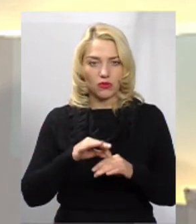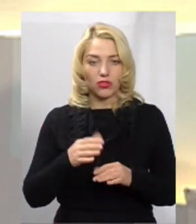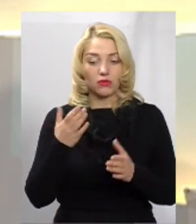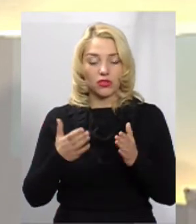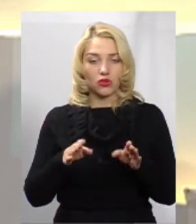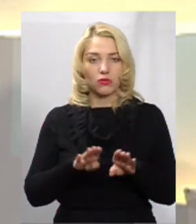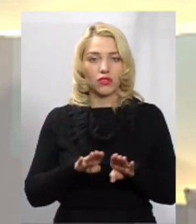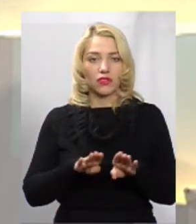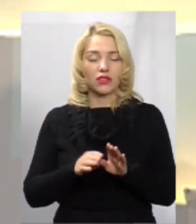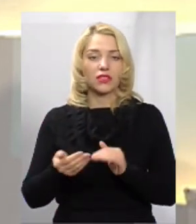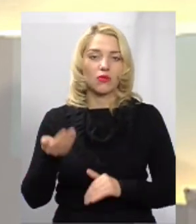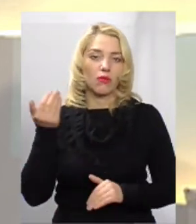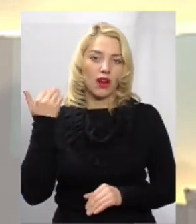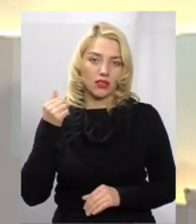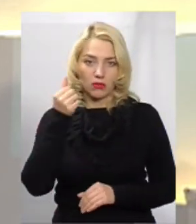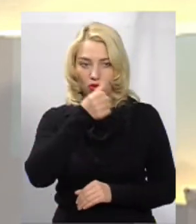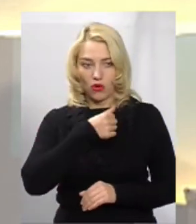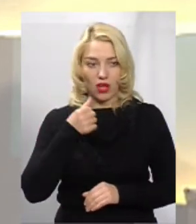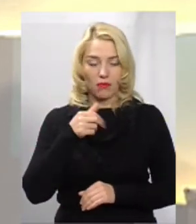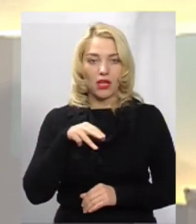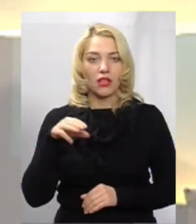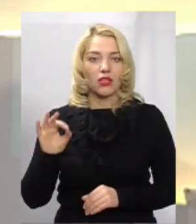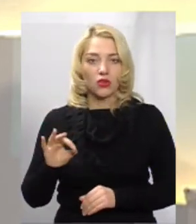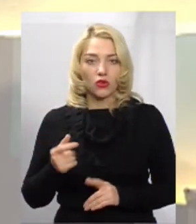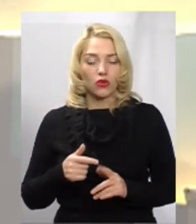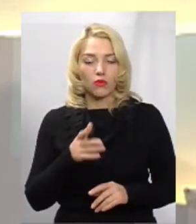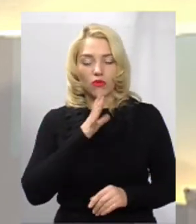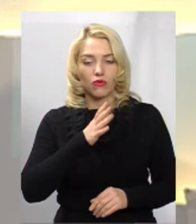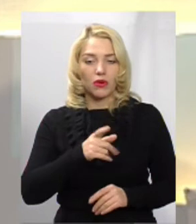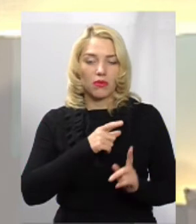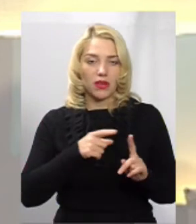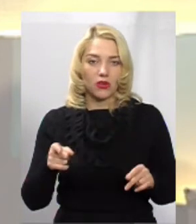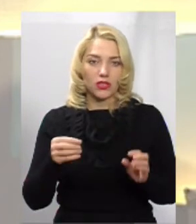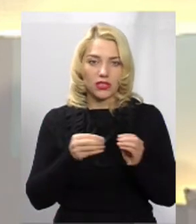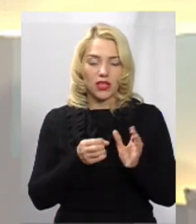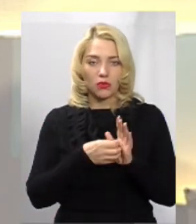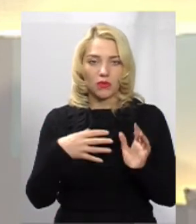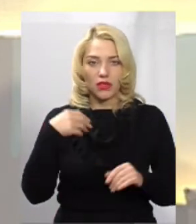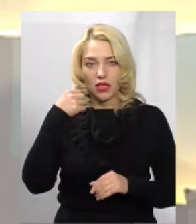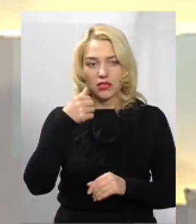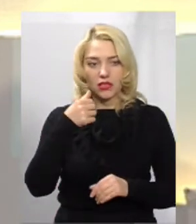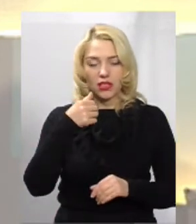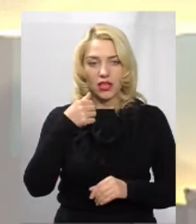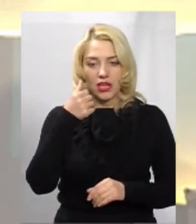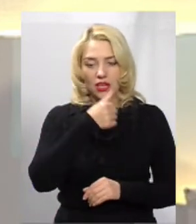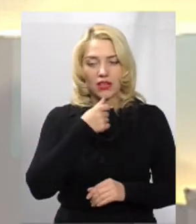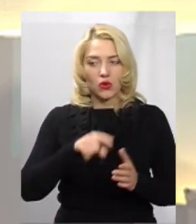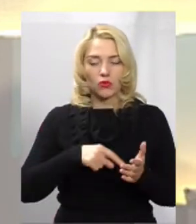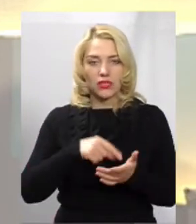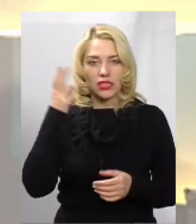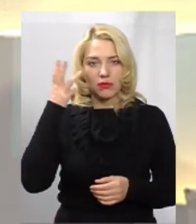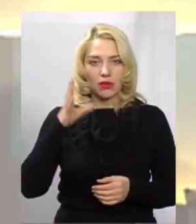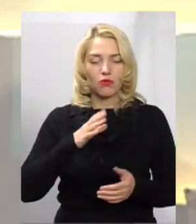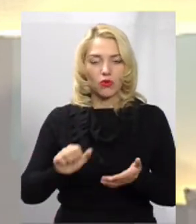якщо навіть порівняти з попередніми роками, то в період з 10 по 15 рік у місті Хмельницькому було